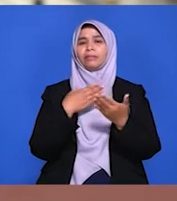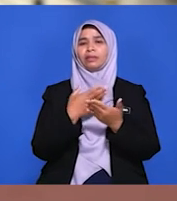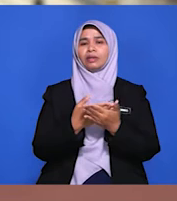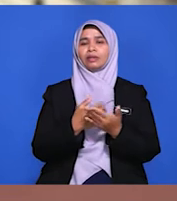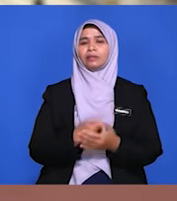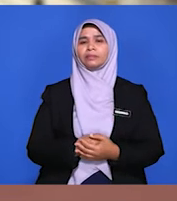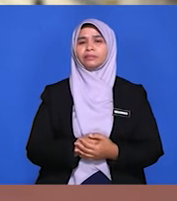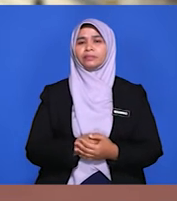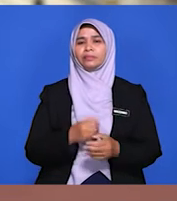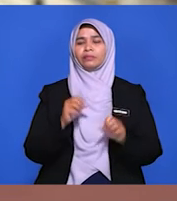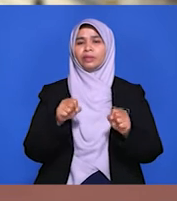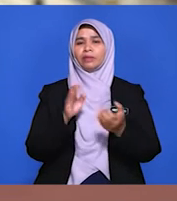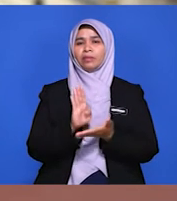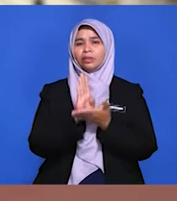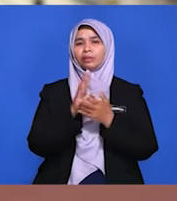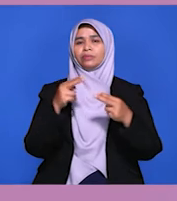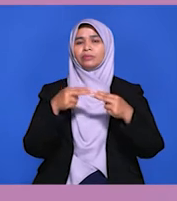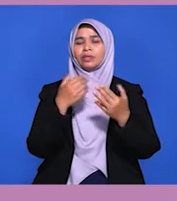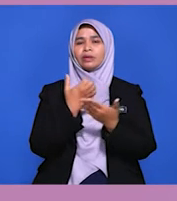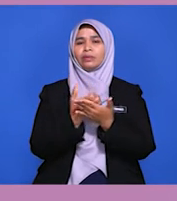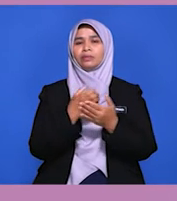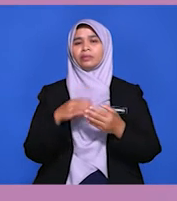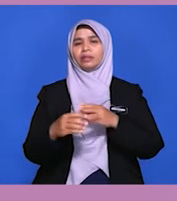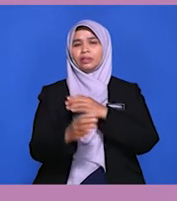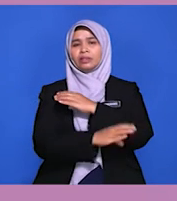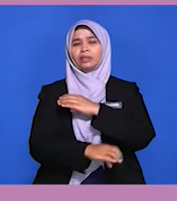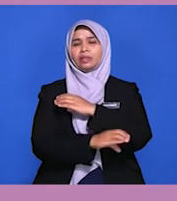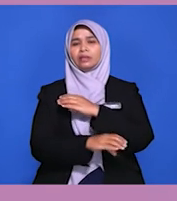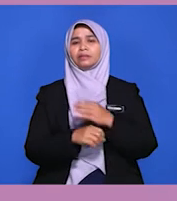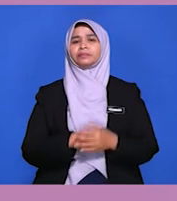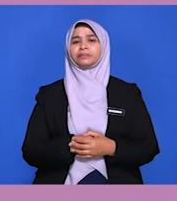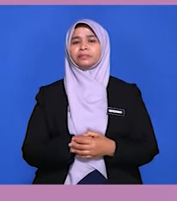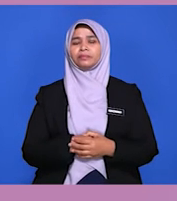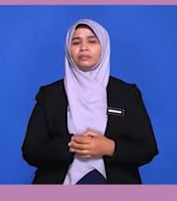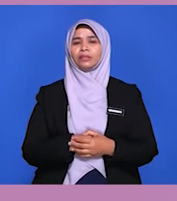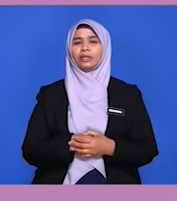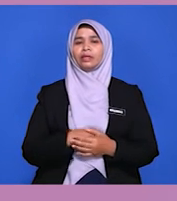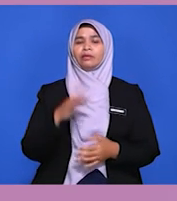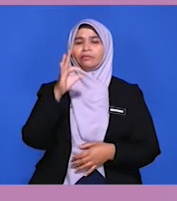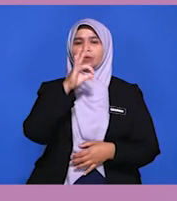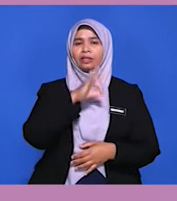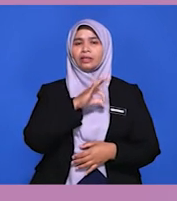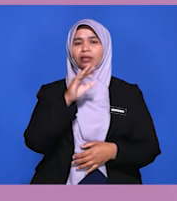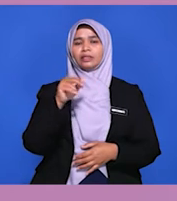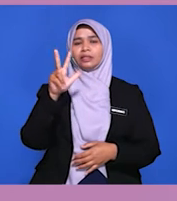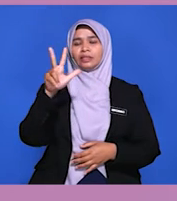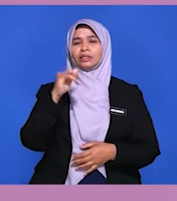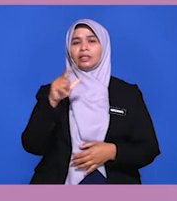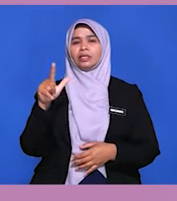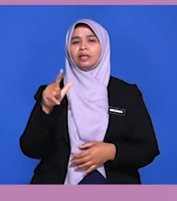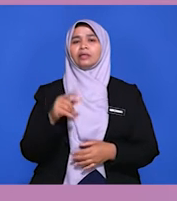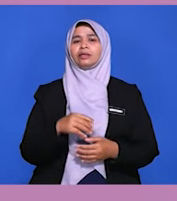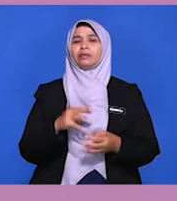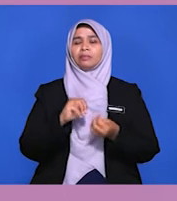perkembangan ekonomi negara. Ketiga, manfaat yang boleh diperoleh oleh Malaysia ialah